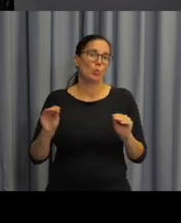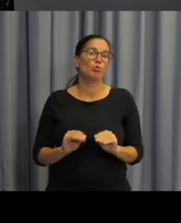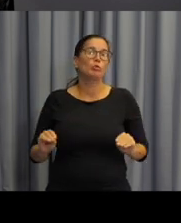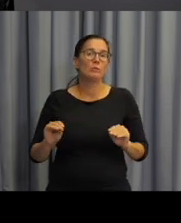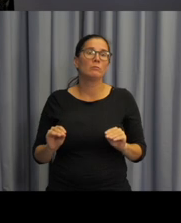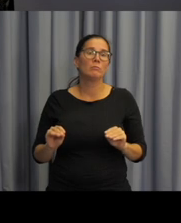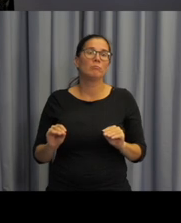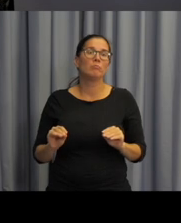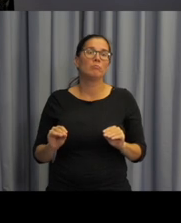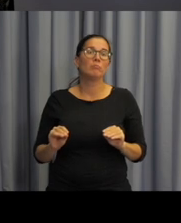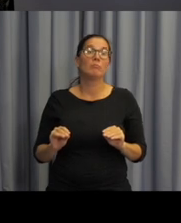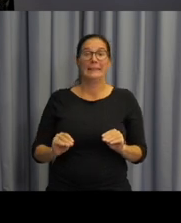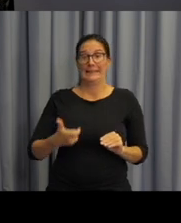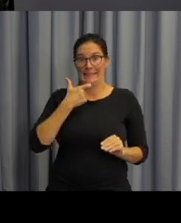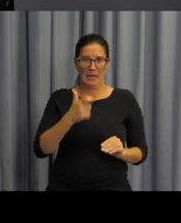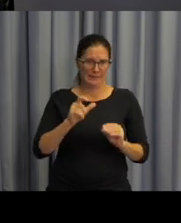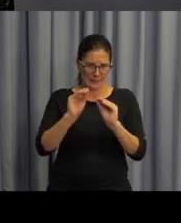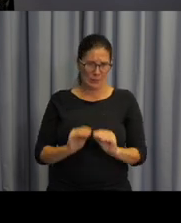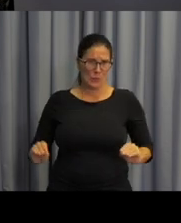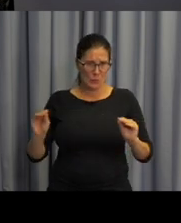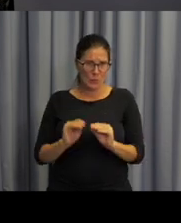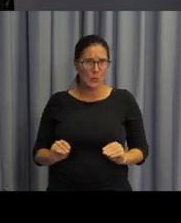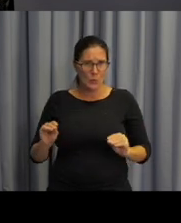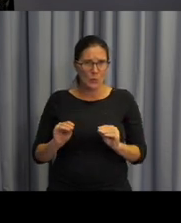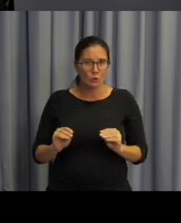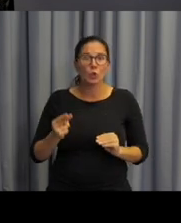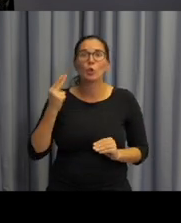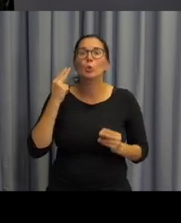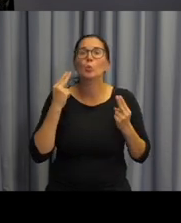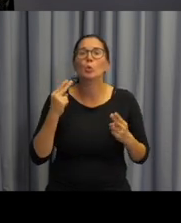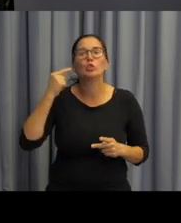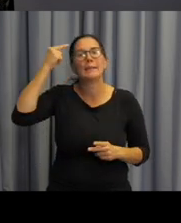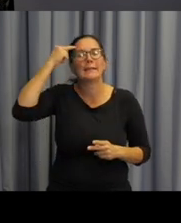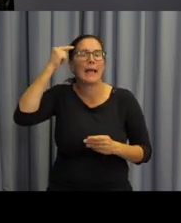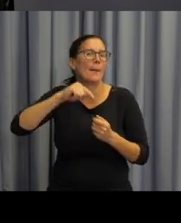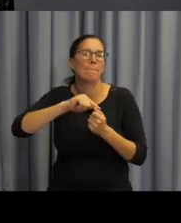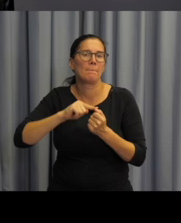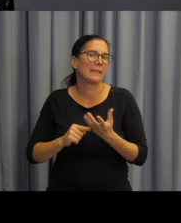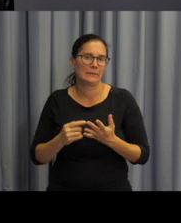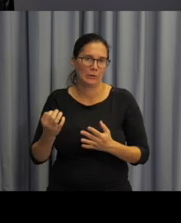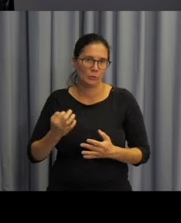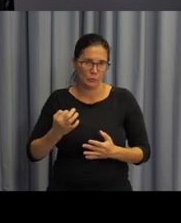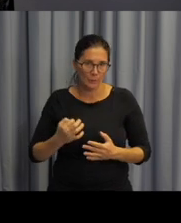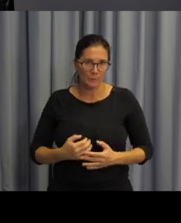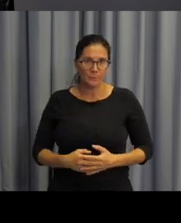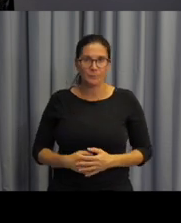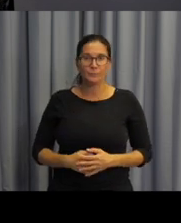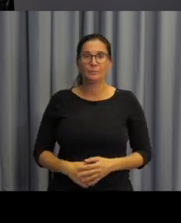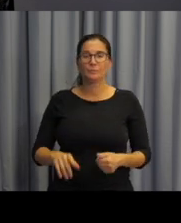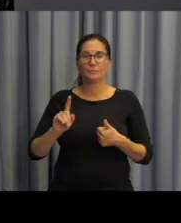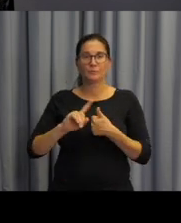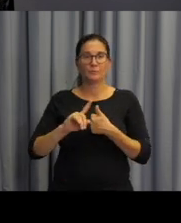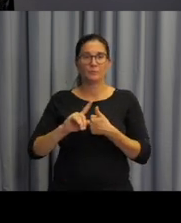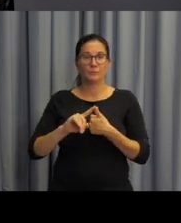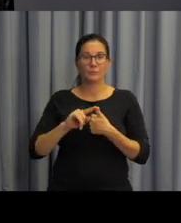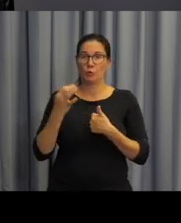učit, jazyk je důležité neopomenout několik takových důležitých věcí. Jazyk, který